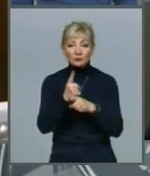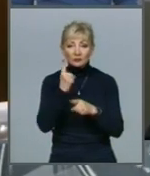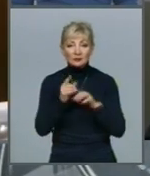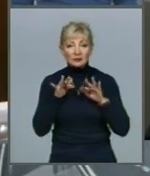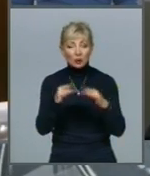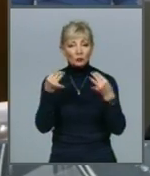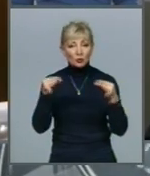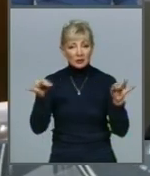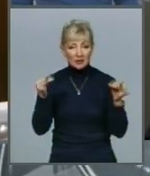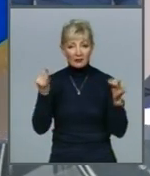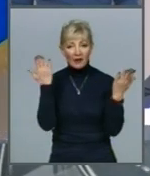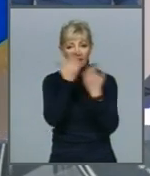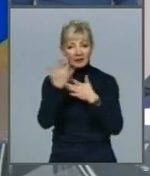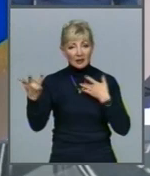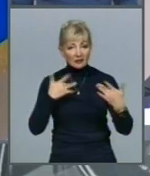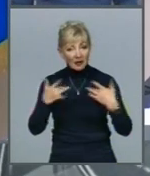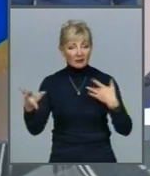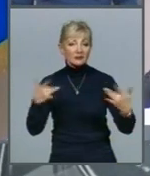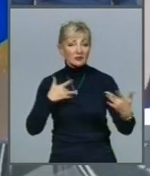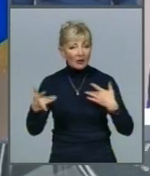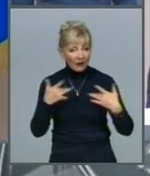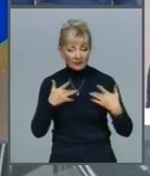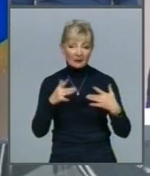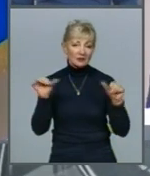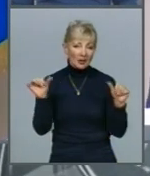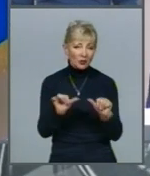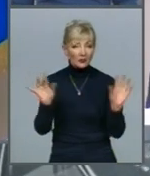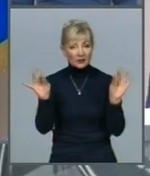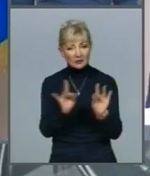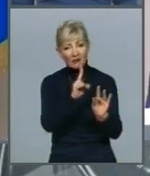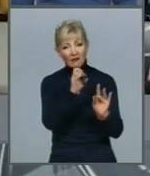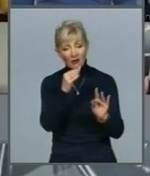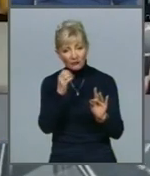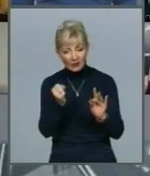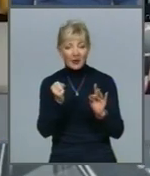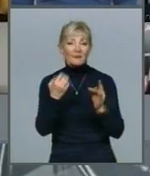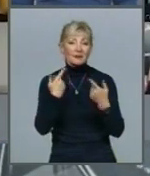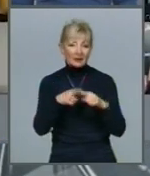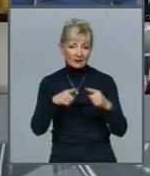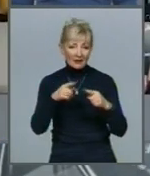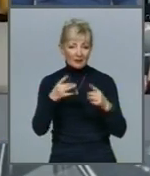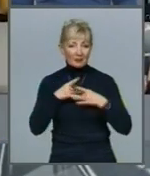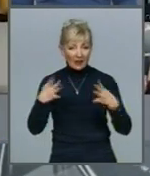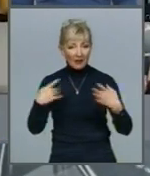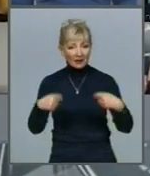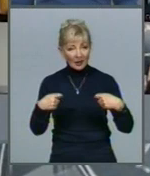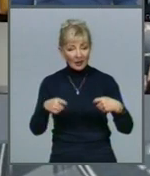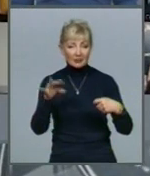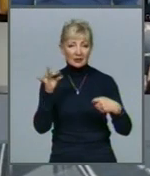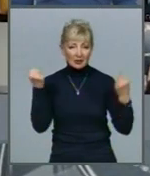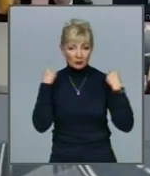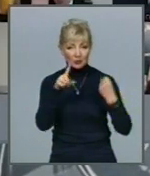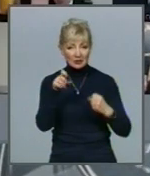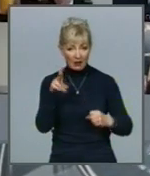музеїв, кінотеатрів і театрів, закладів громадського харчування з організацією дозвілля, святкових ярмарків, спортзалів і фітнес-центрів